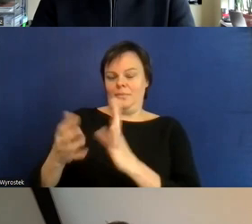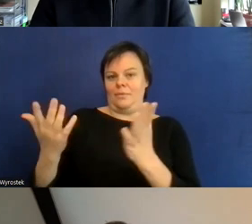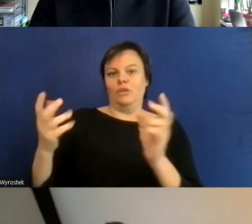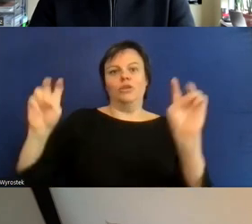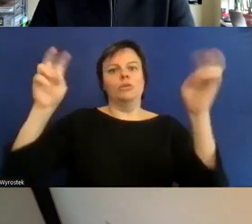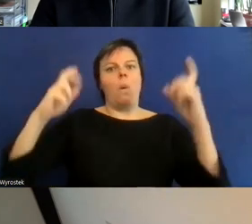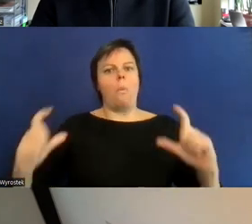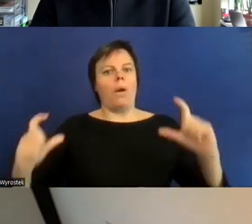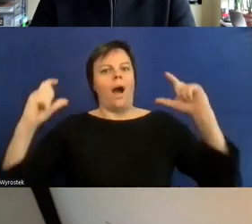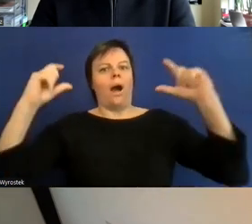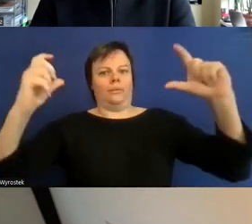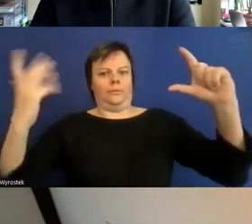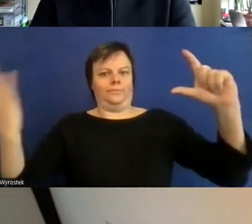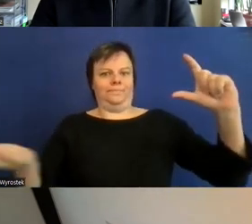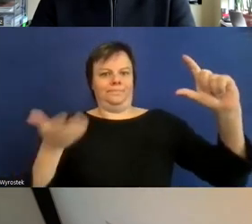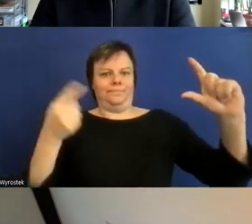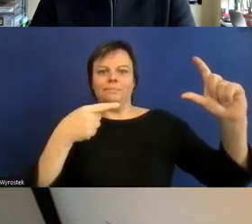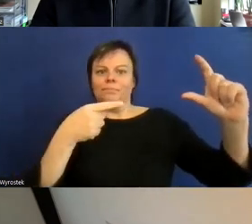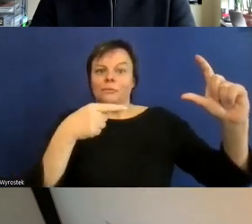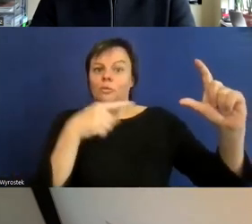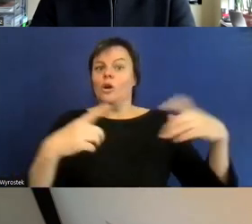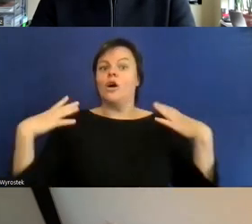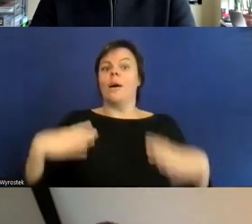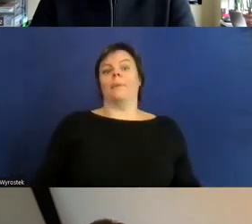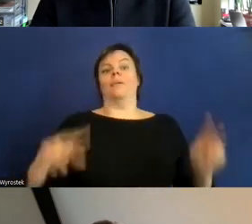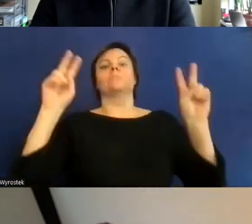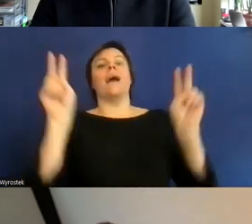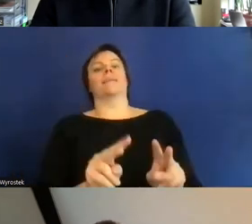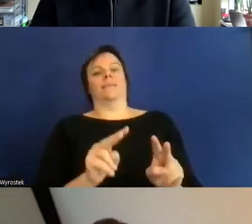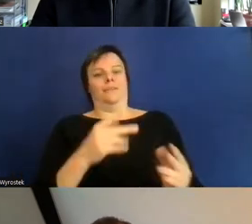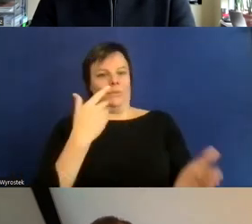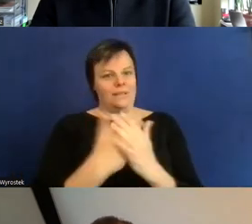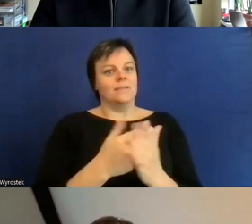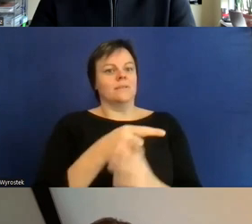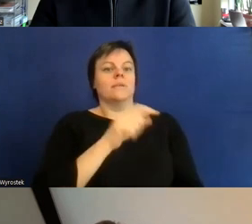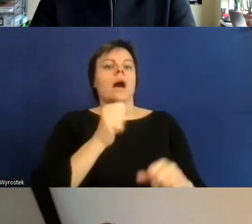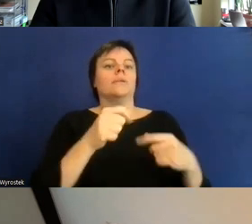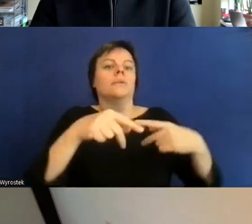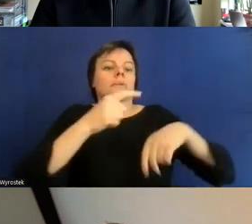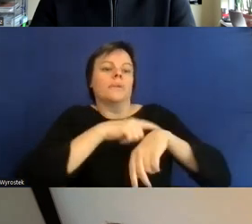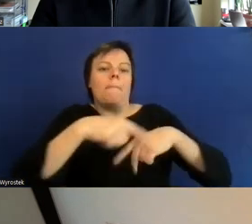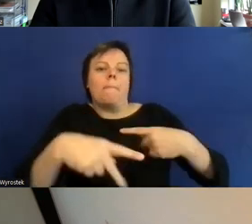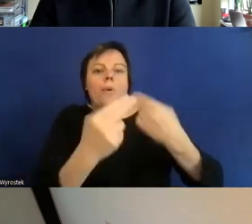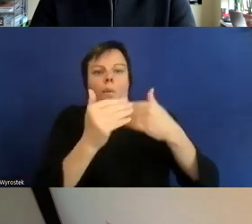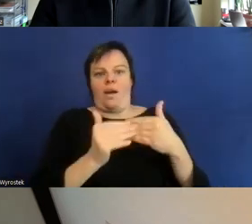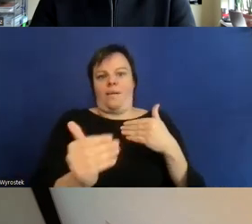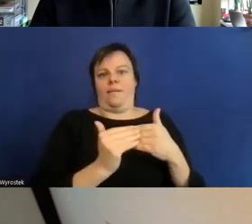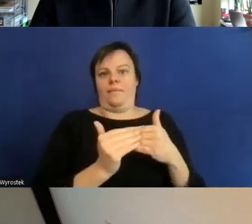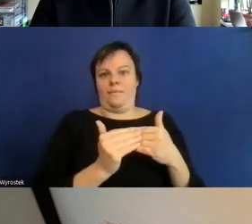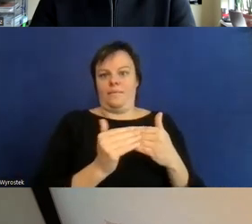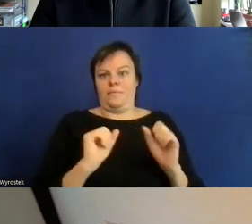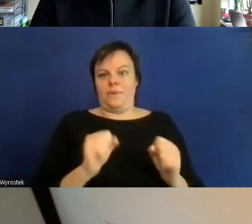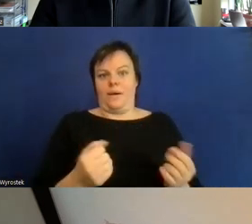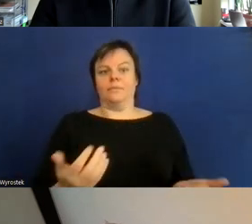die kann auch temporär sein zum Beispiel Heuschnupfen oder der Armengips da und durch die anderen Umstände